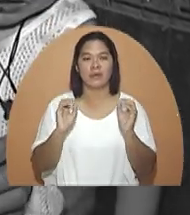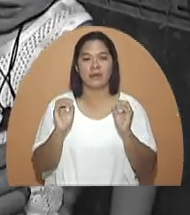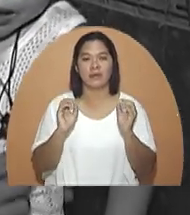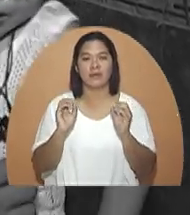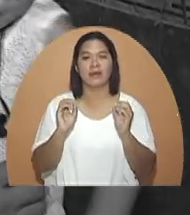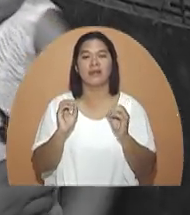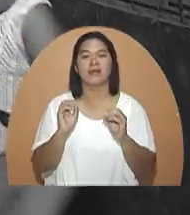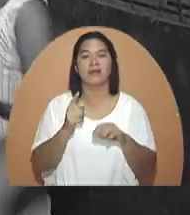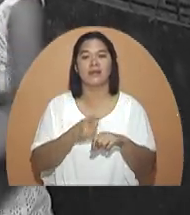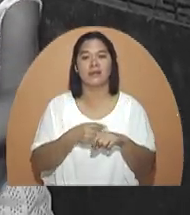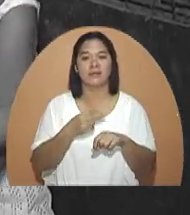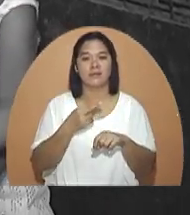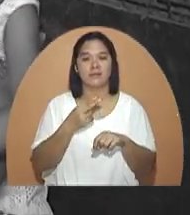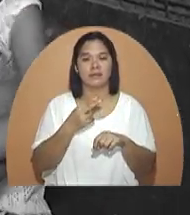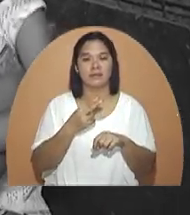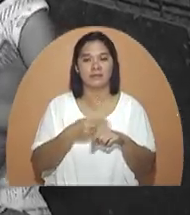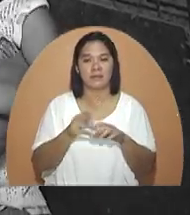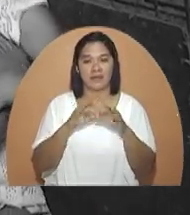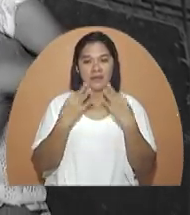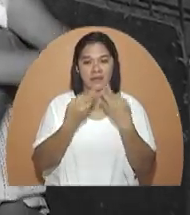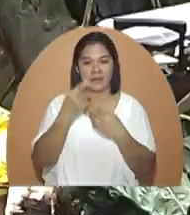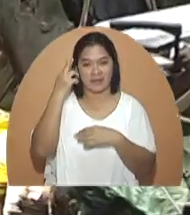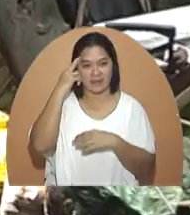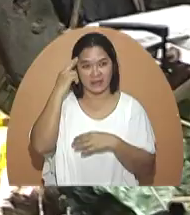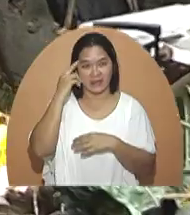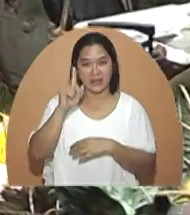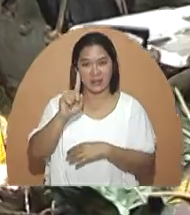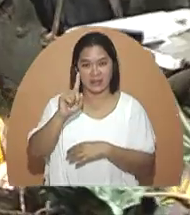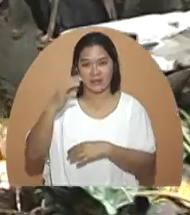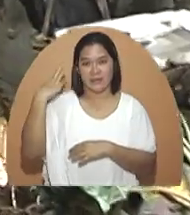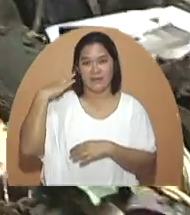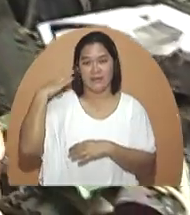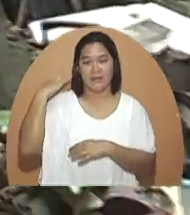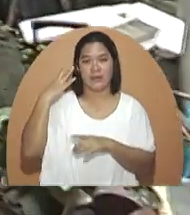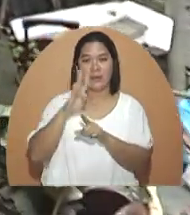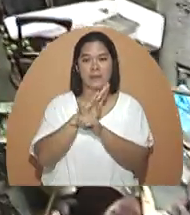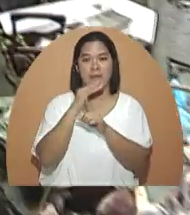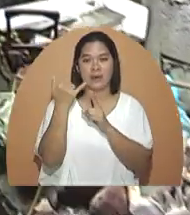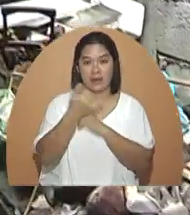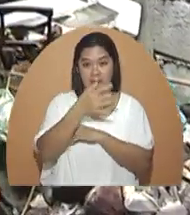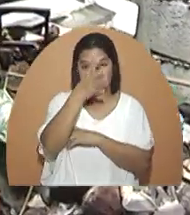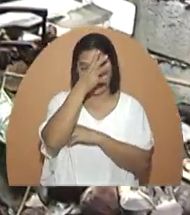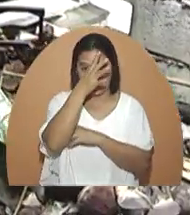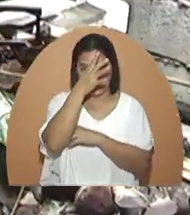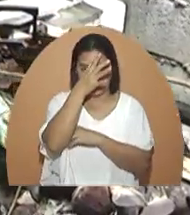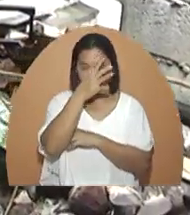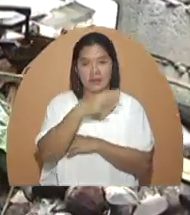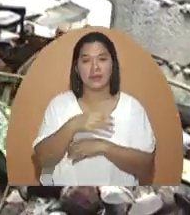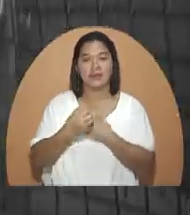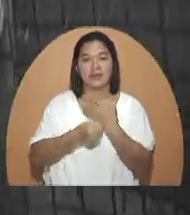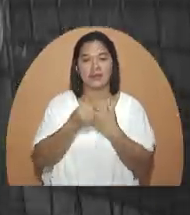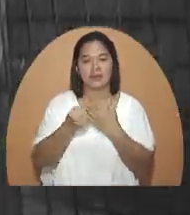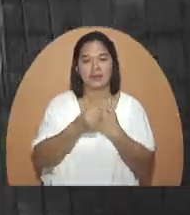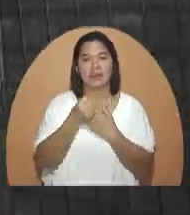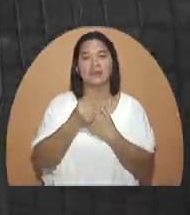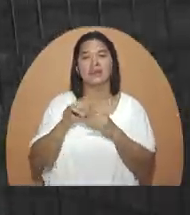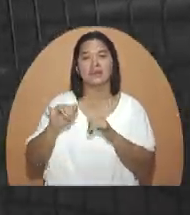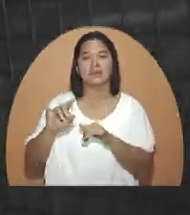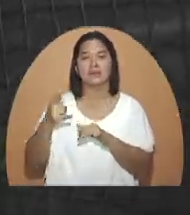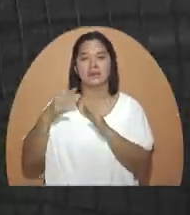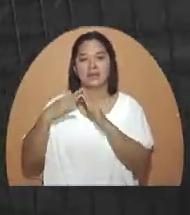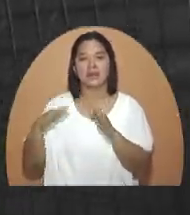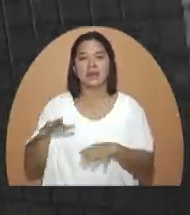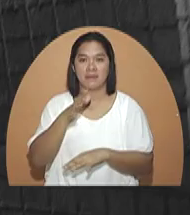halos pinagkakakitaan ng pamilya ni Rupert. Isang volunteer sa barangay ang kanyang ama at simpleng may